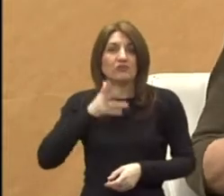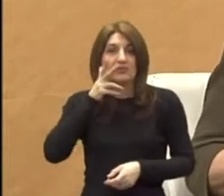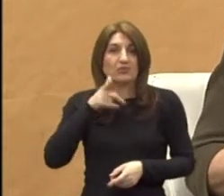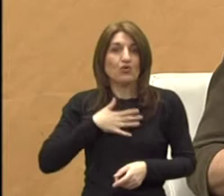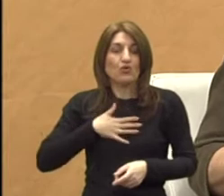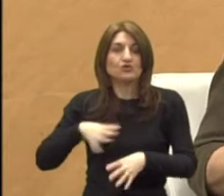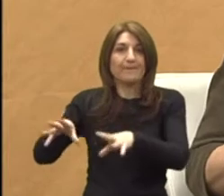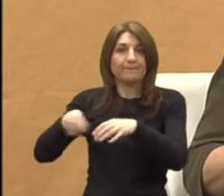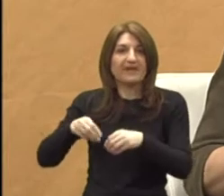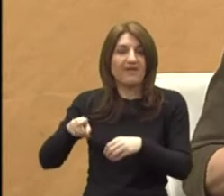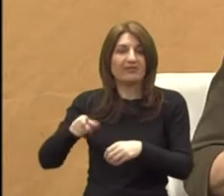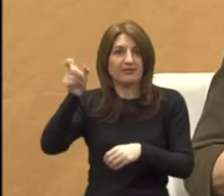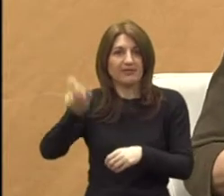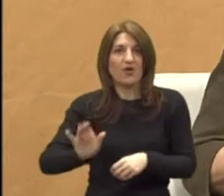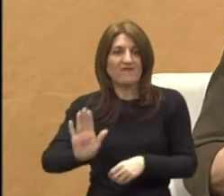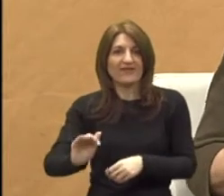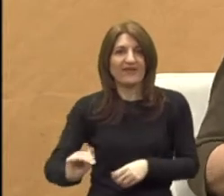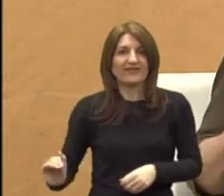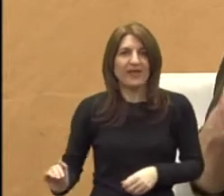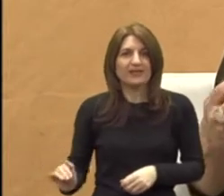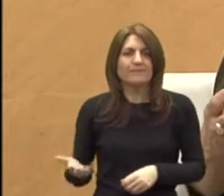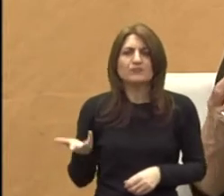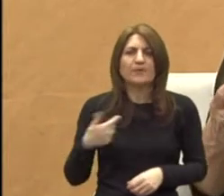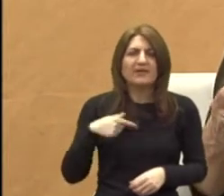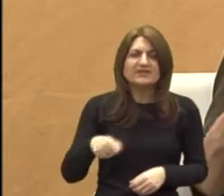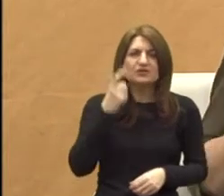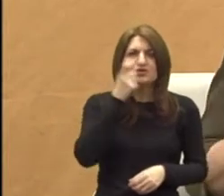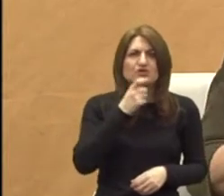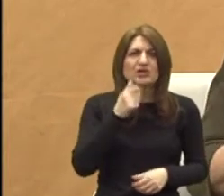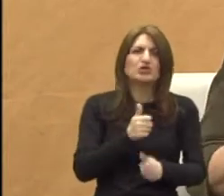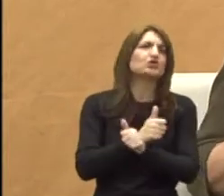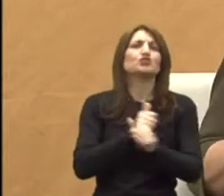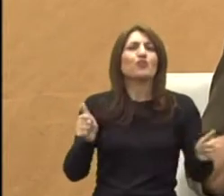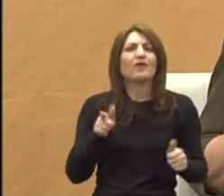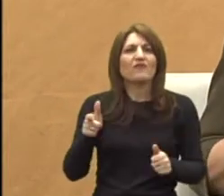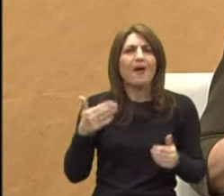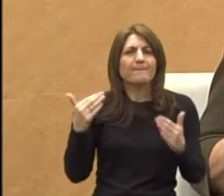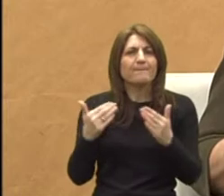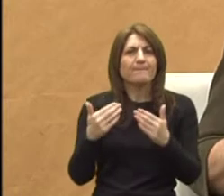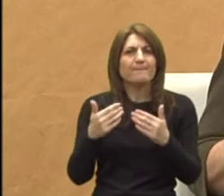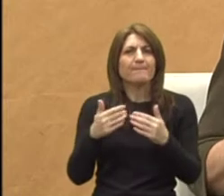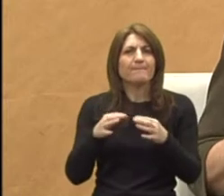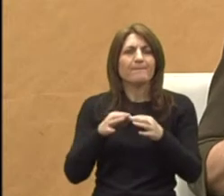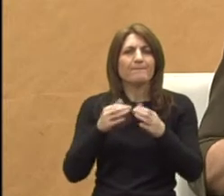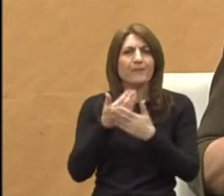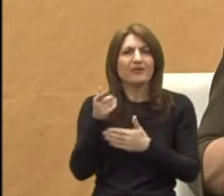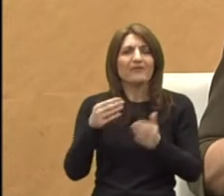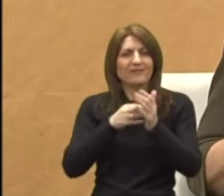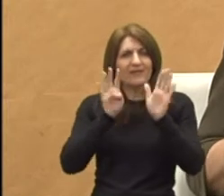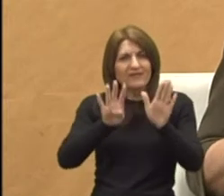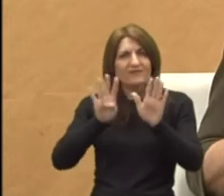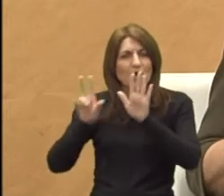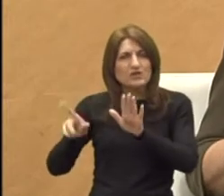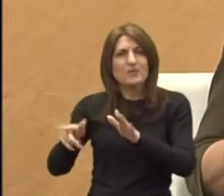I ono što se nama čini izvrsni model koje je potočnica razvila. Dakle, 1998. smo